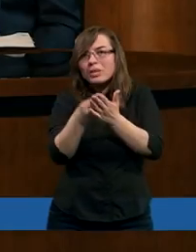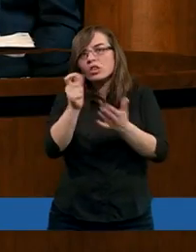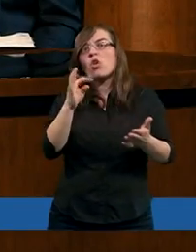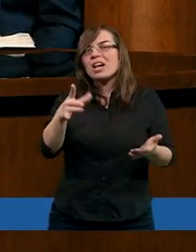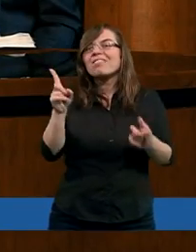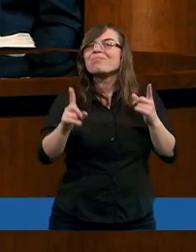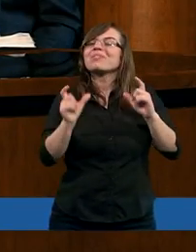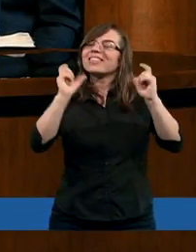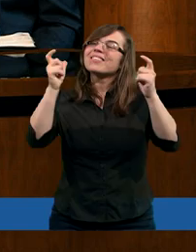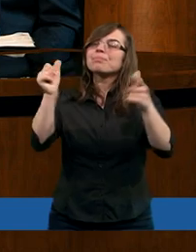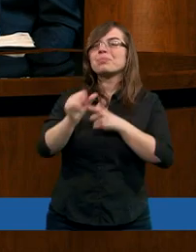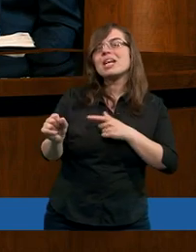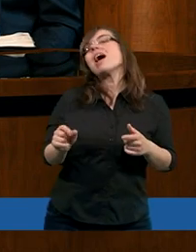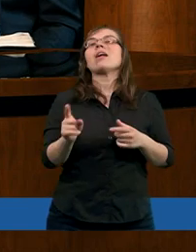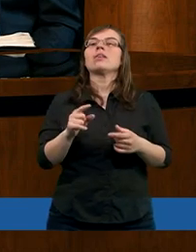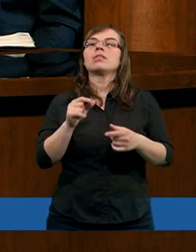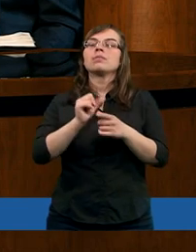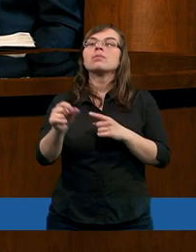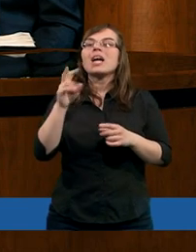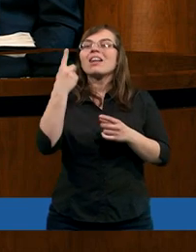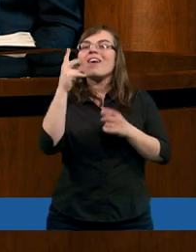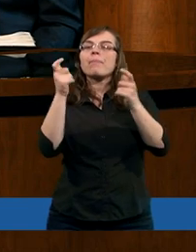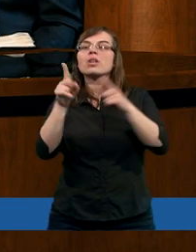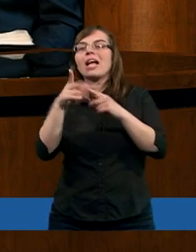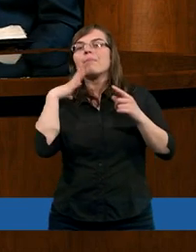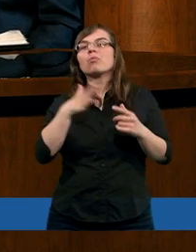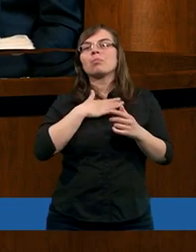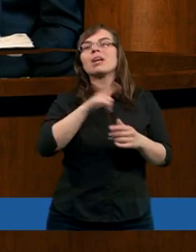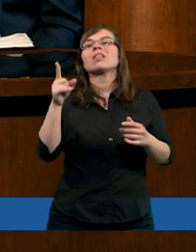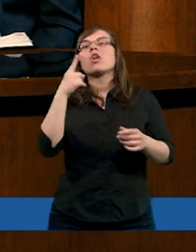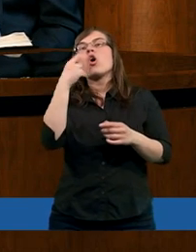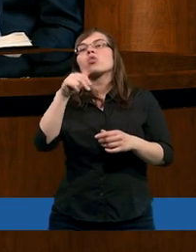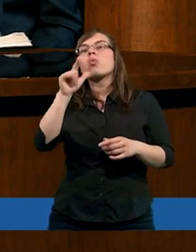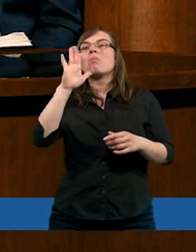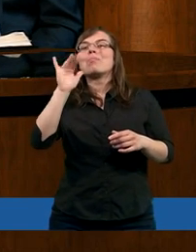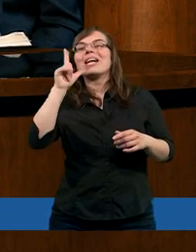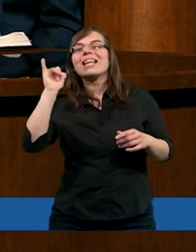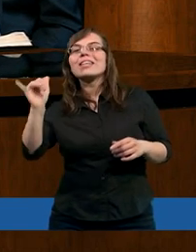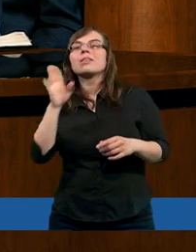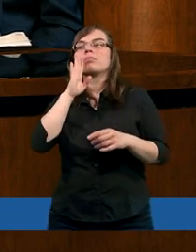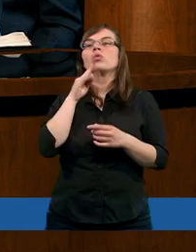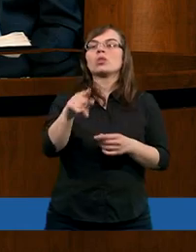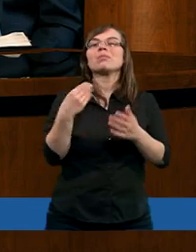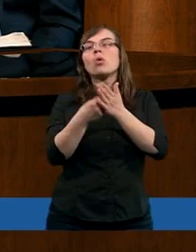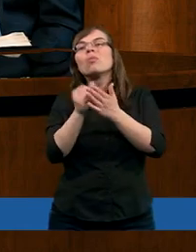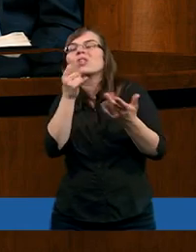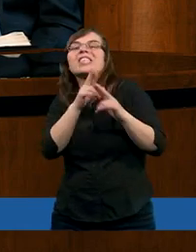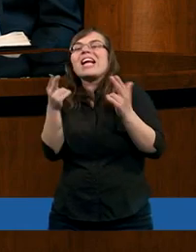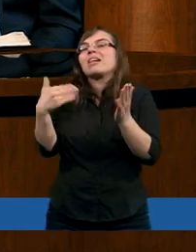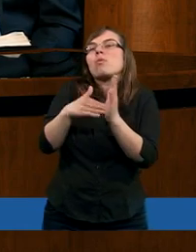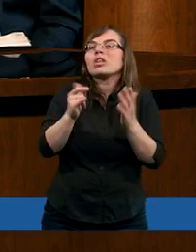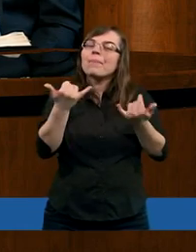Miałem ostatnio dwa takie przypadki z rzędu. No proszę bardzo, czy Bóg nie kupił bubli, kupując nas?